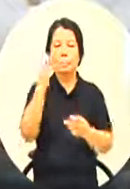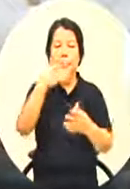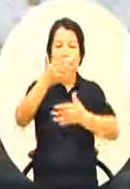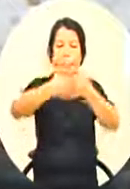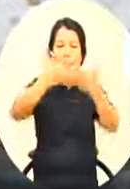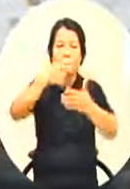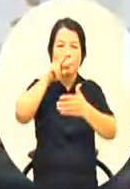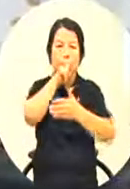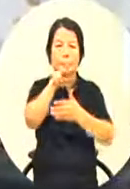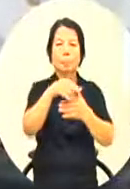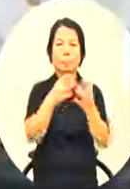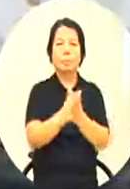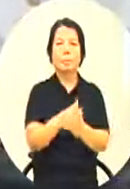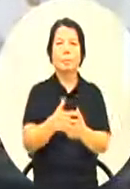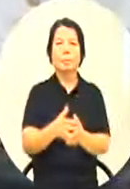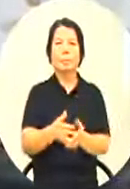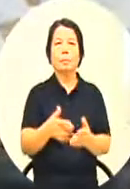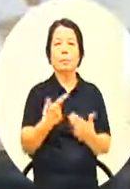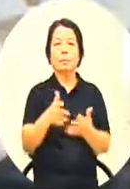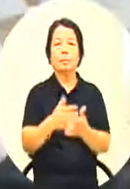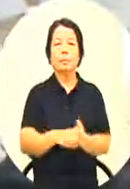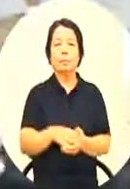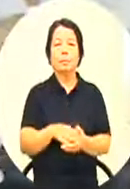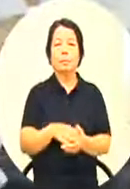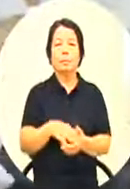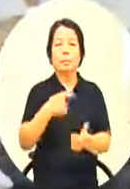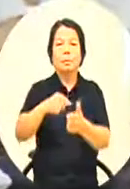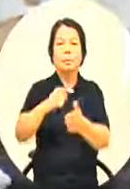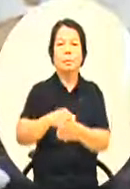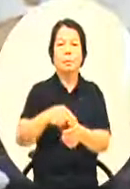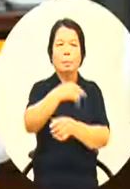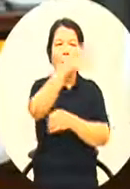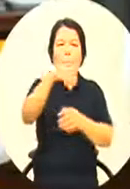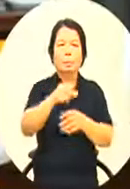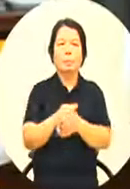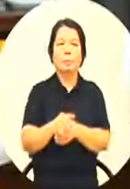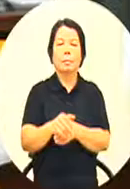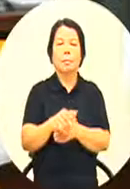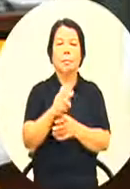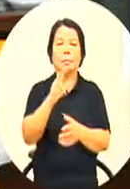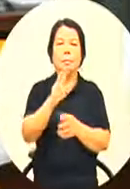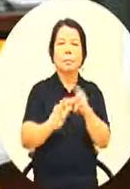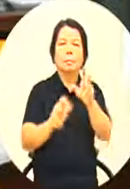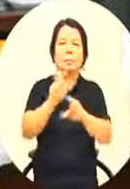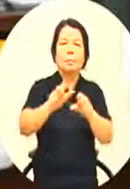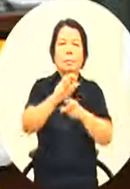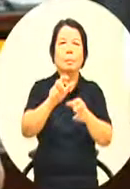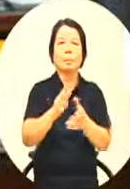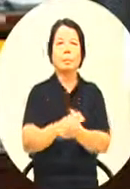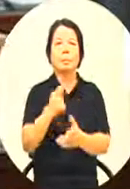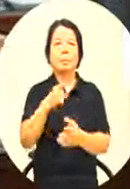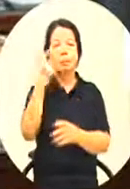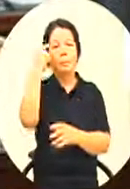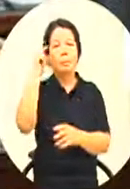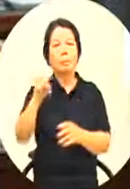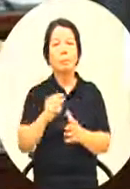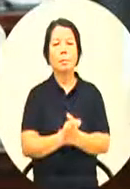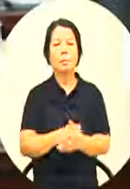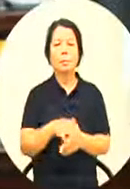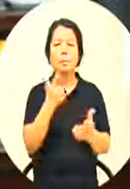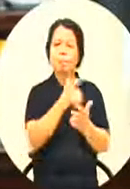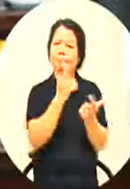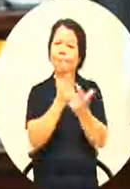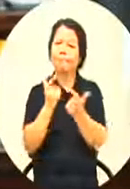他说你不要教鱼叫他会爬山爬树那个逻辑每个人都要因材私教